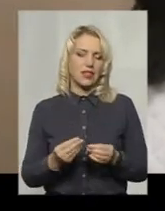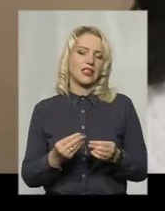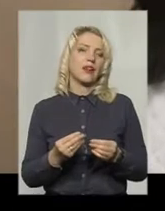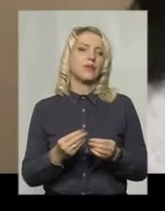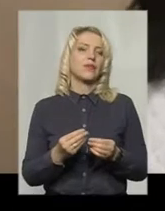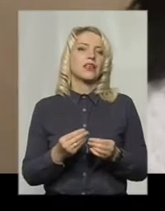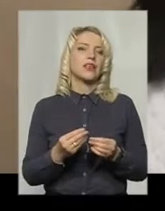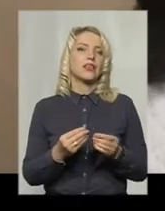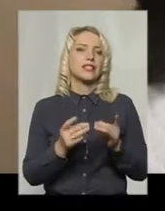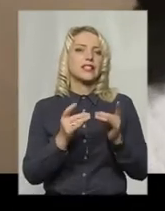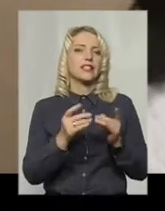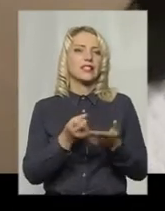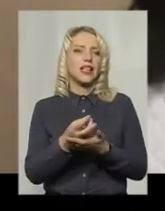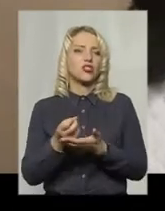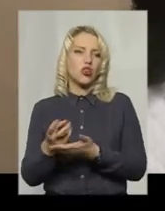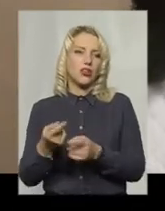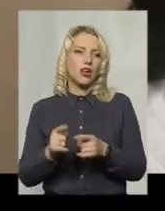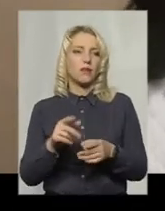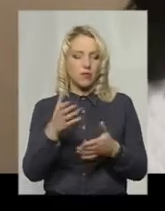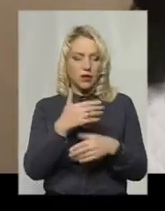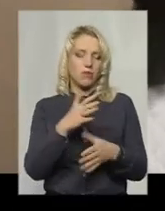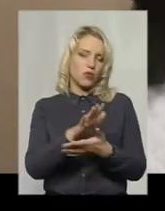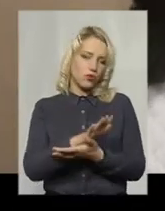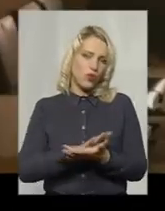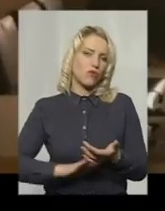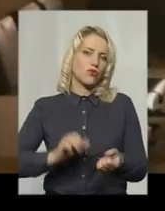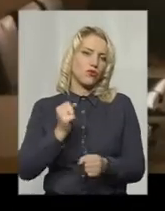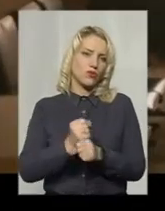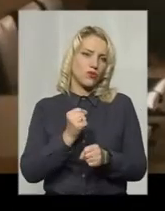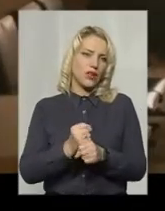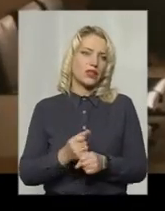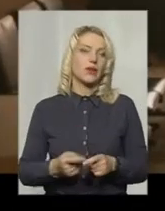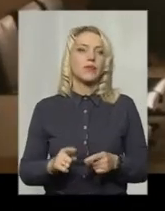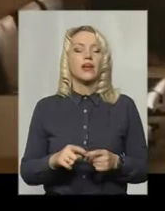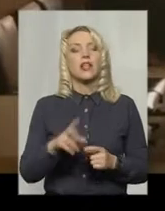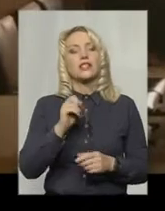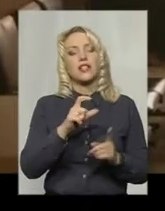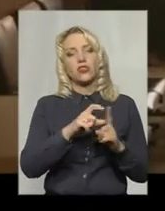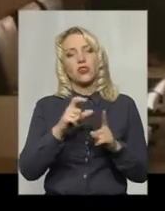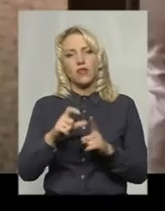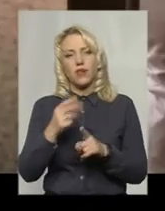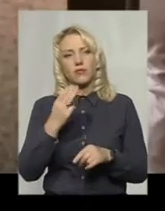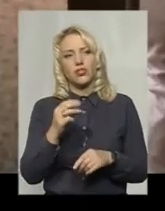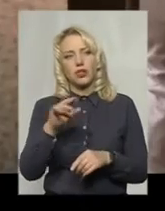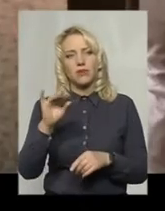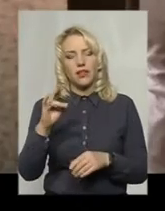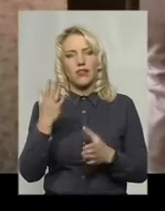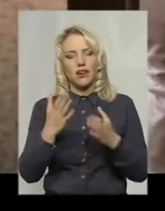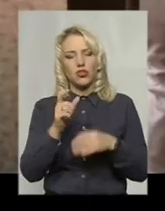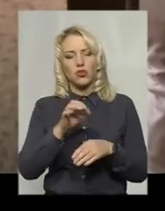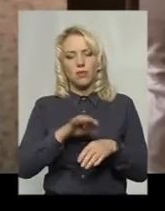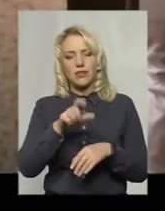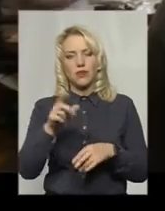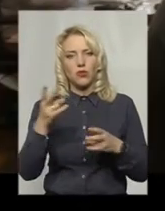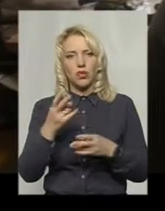тобто ми продовжуємо функціонувати в штатному режимі. За словами Наталії Щепіної, якщо пацієнти потребують